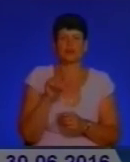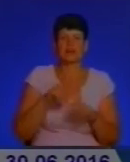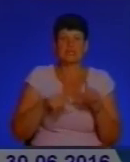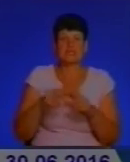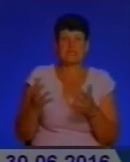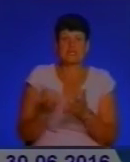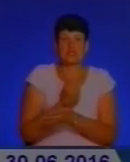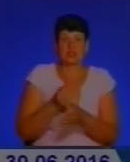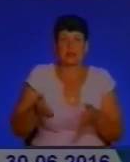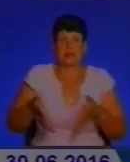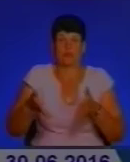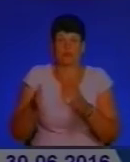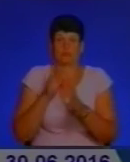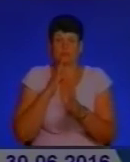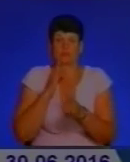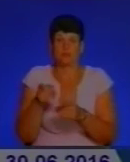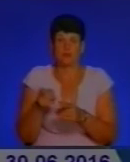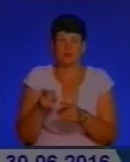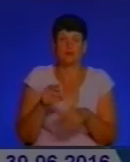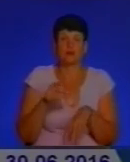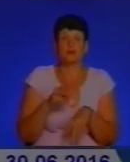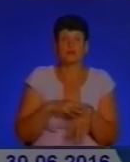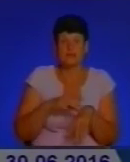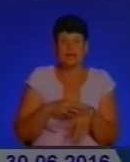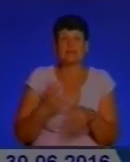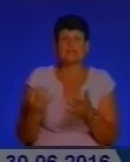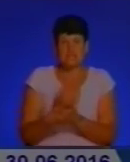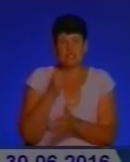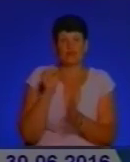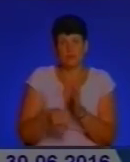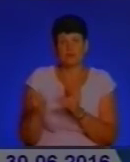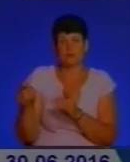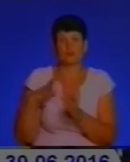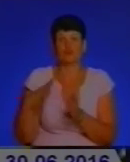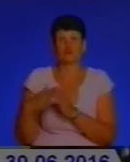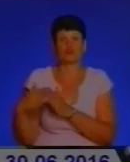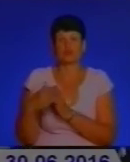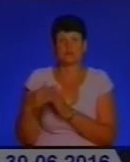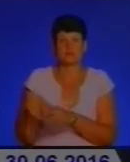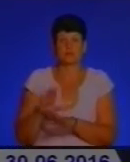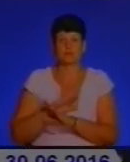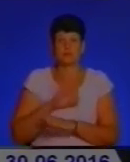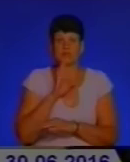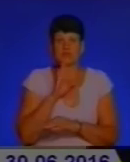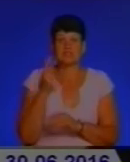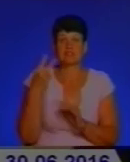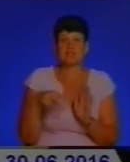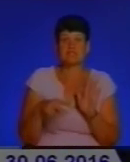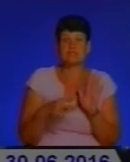присадивній ділянці. Правоохоронці убивцю знайшли. Ним виявився сусід загиблий. 27